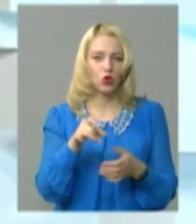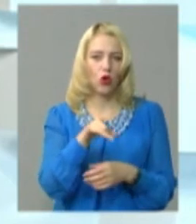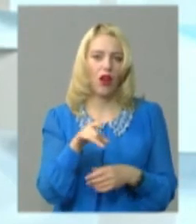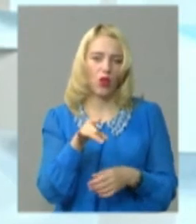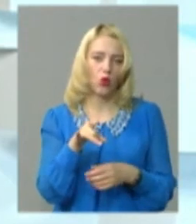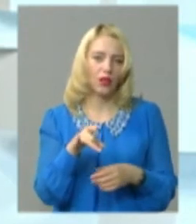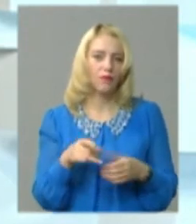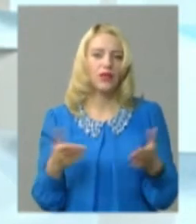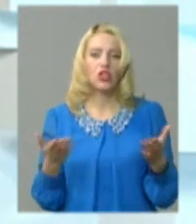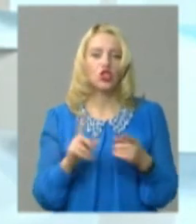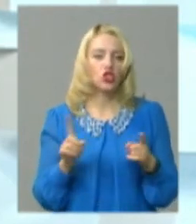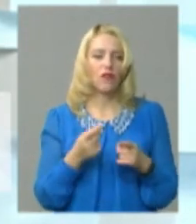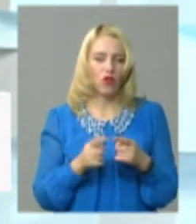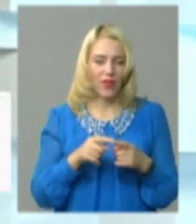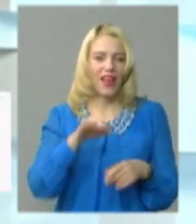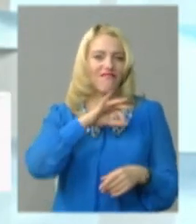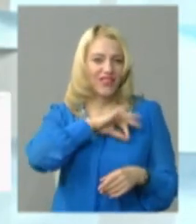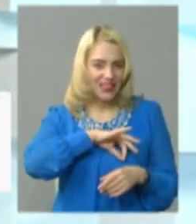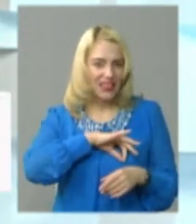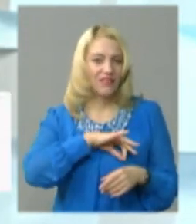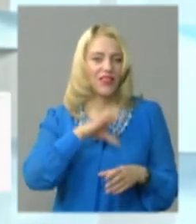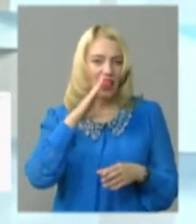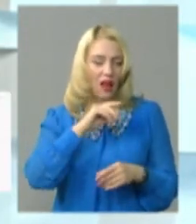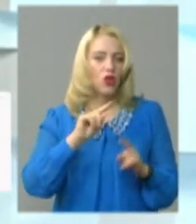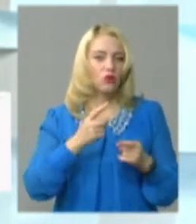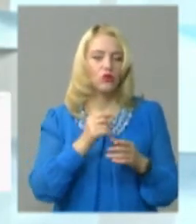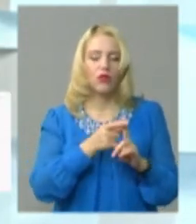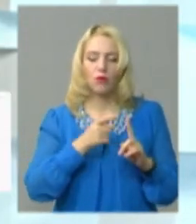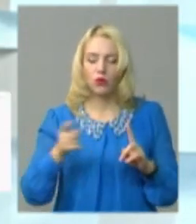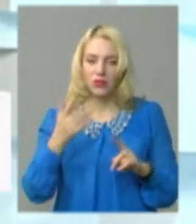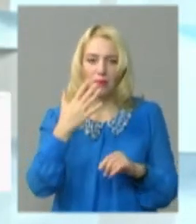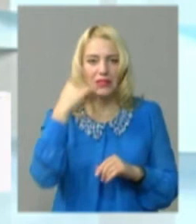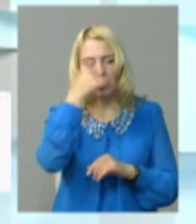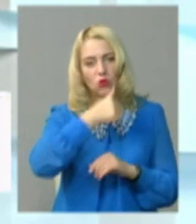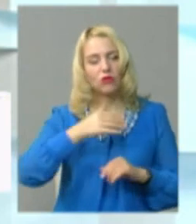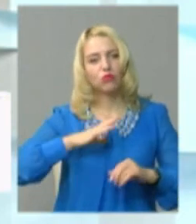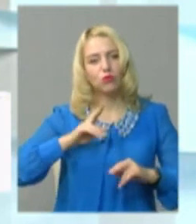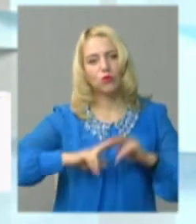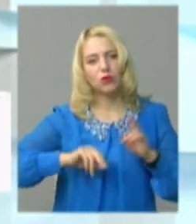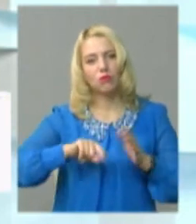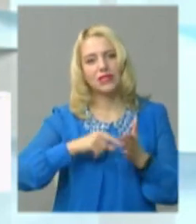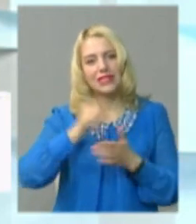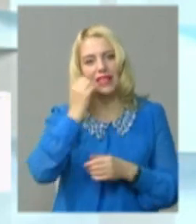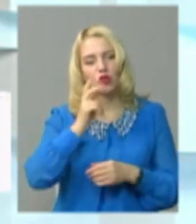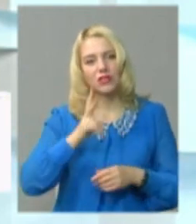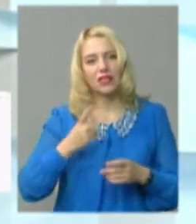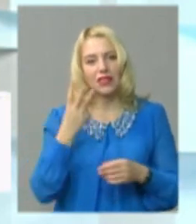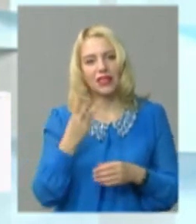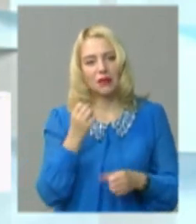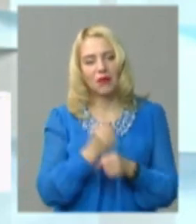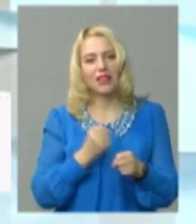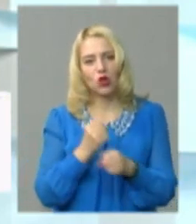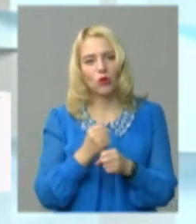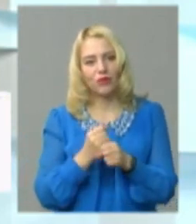і район, що вона ефективна, тому що напротязі останніх п'ять років побудовано в місті Старокостантинів, три